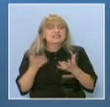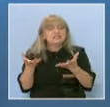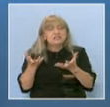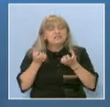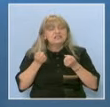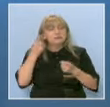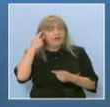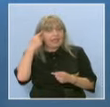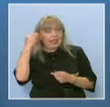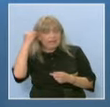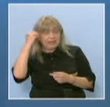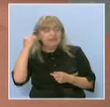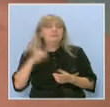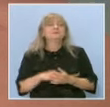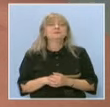възприемане.